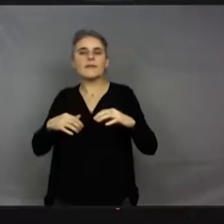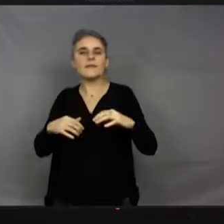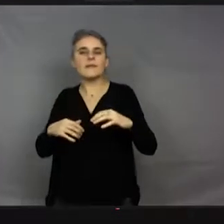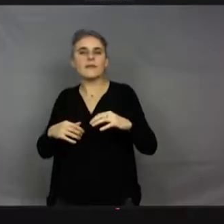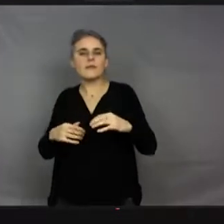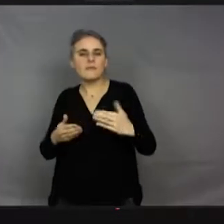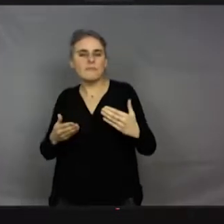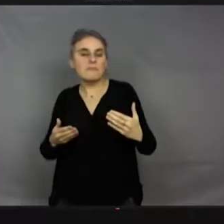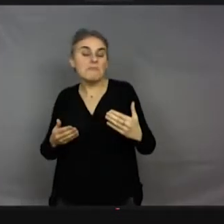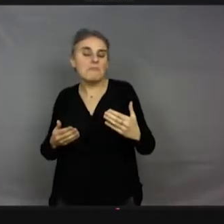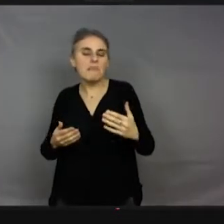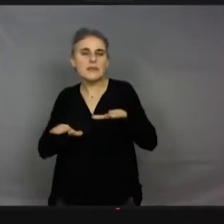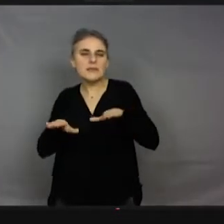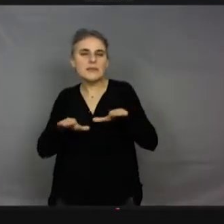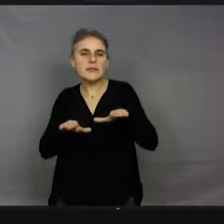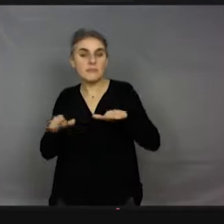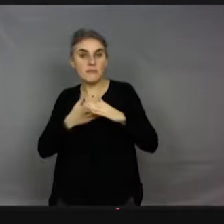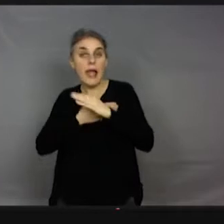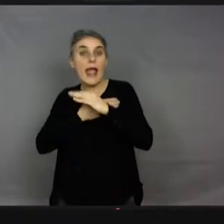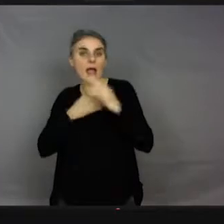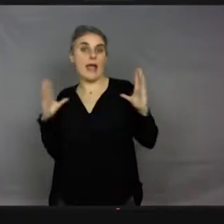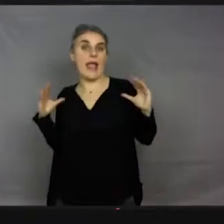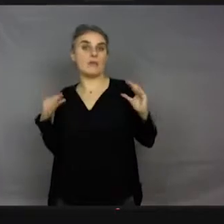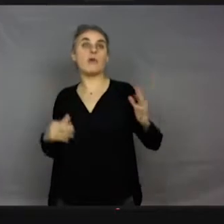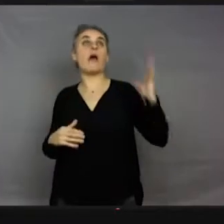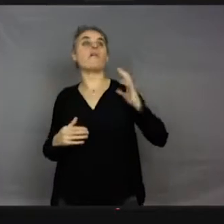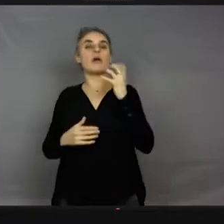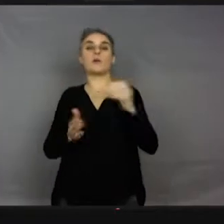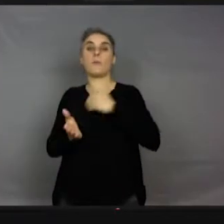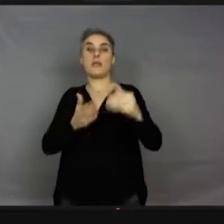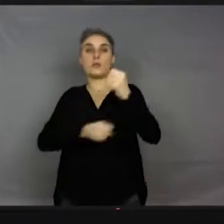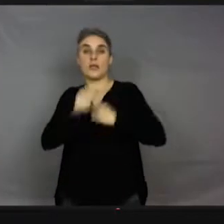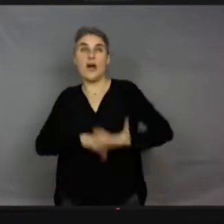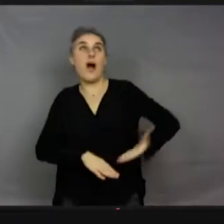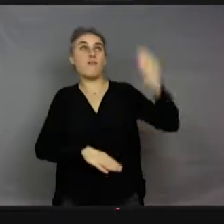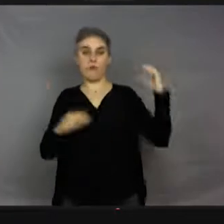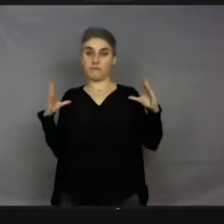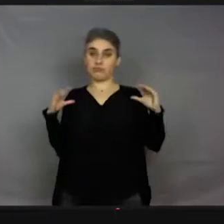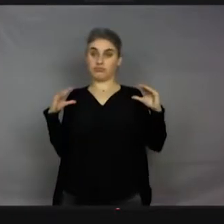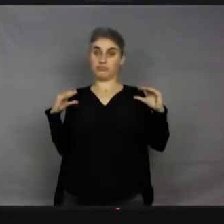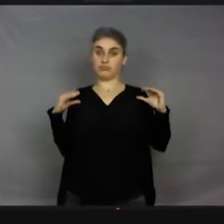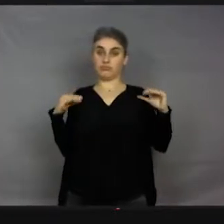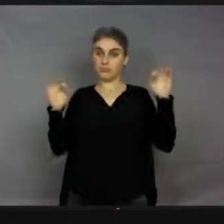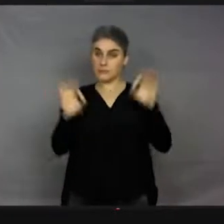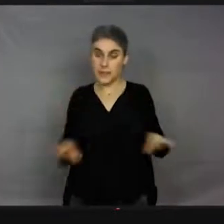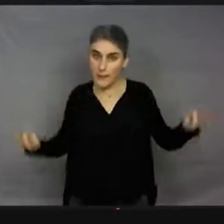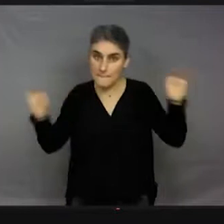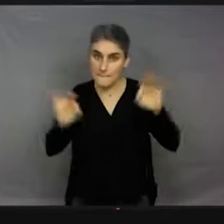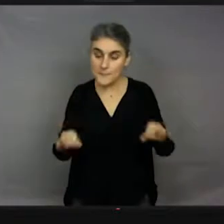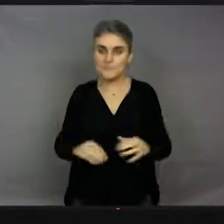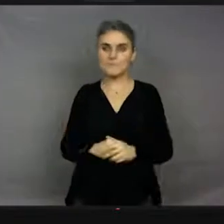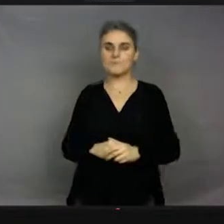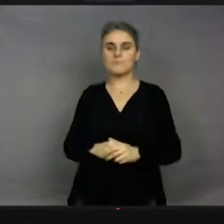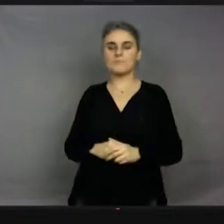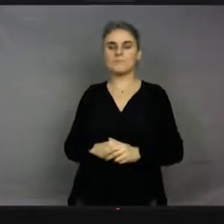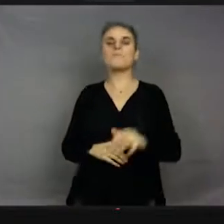millions d'années, il n'y avait pas d'animaux qui volaient. Oui, et que chez les oiseaux,'est une patte, enfin, c'est une paire de pattes qui